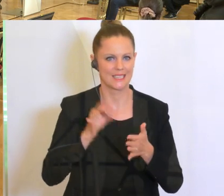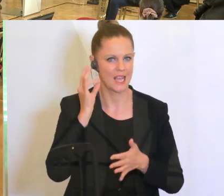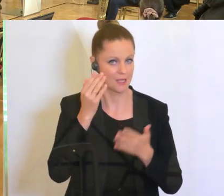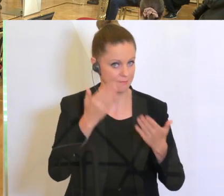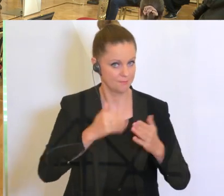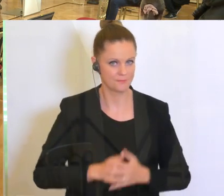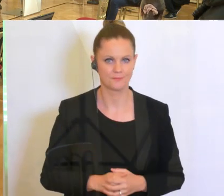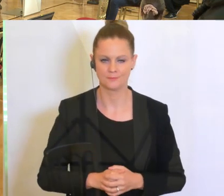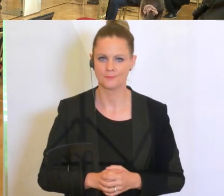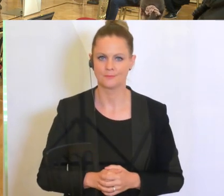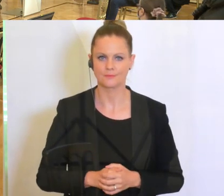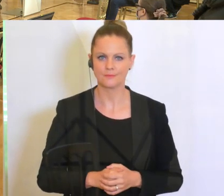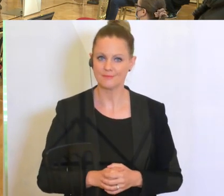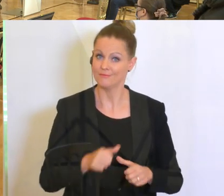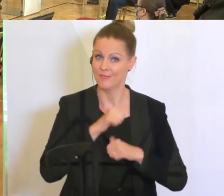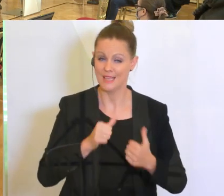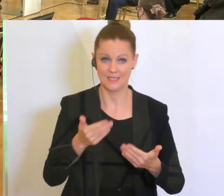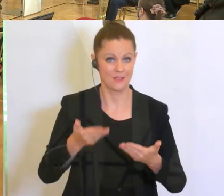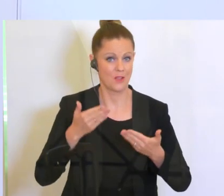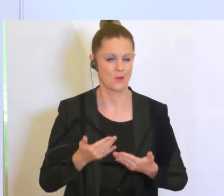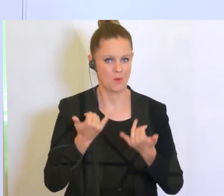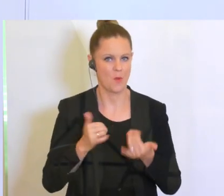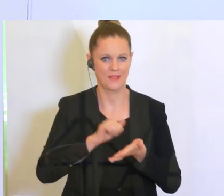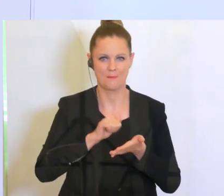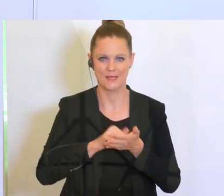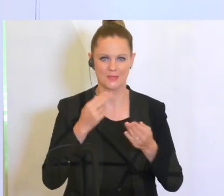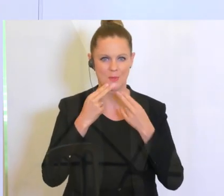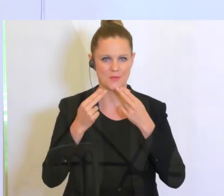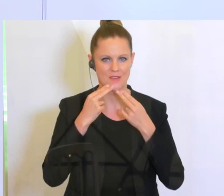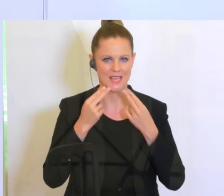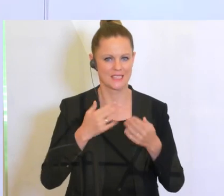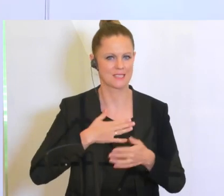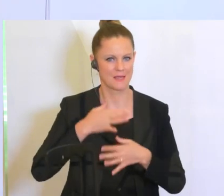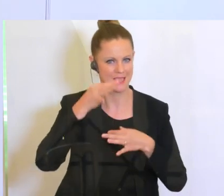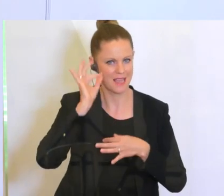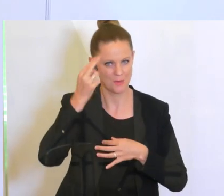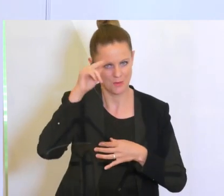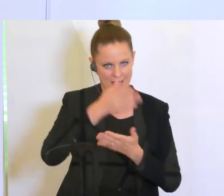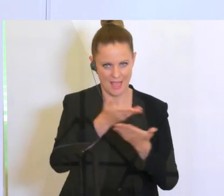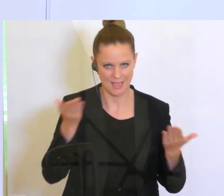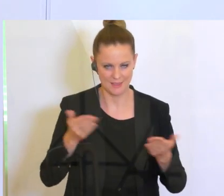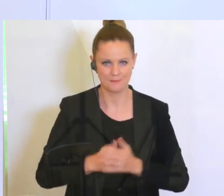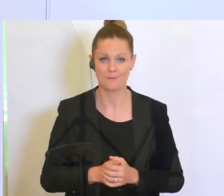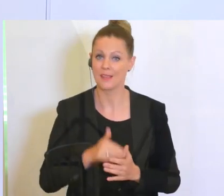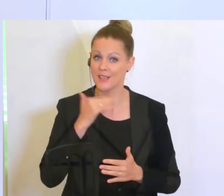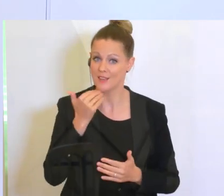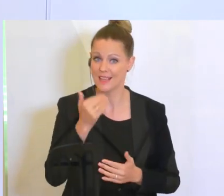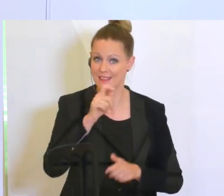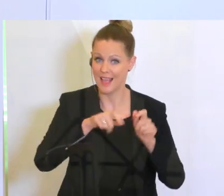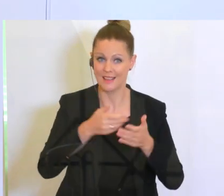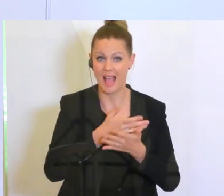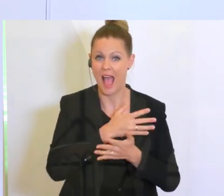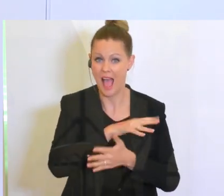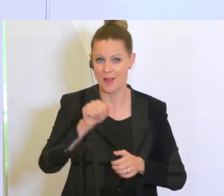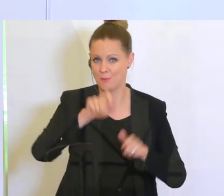geehrte Damen und Herren, seien Sie herzlich willkommen zu unserer Pressekonferenz. Zuerst vielen Dank an alle